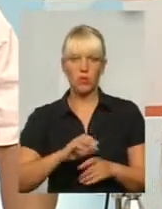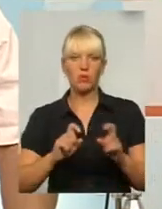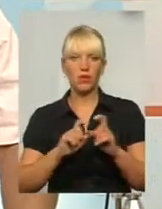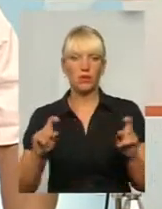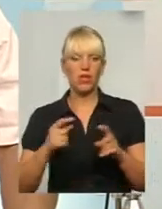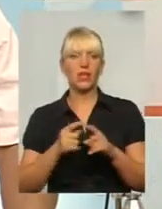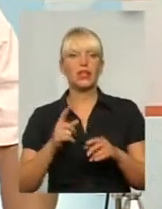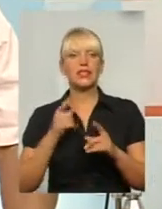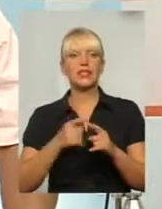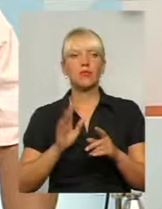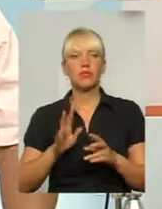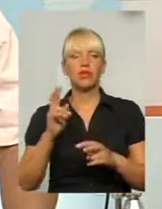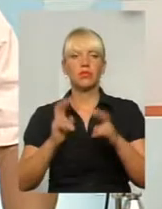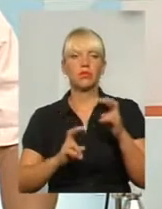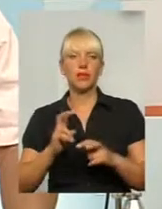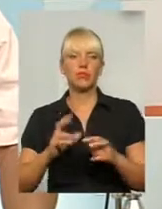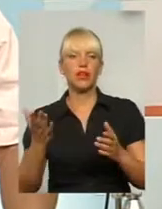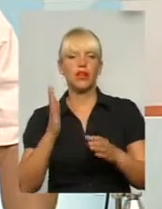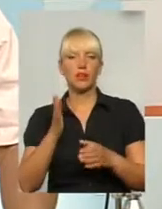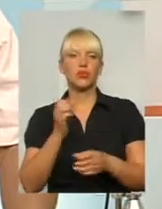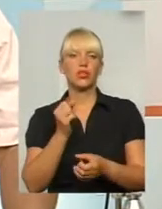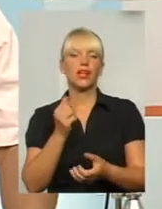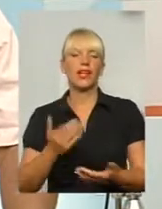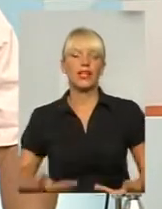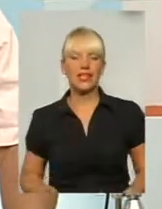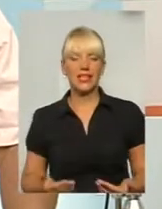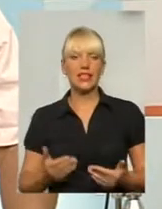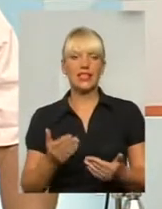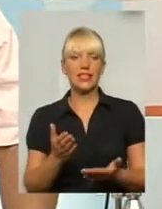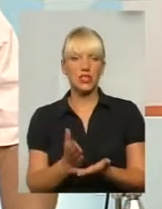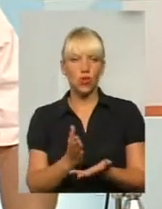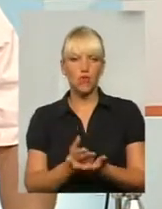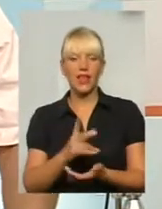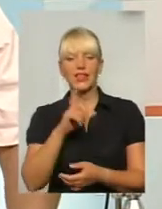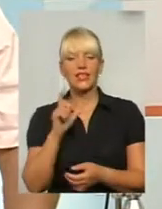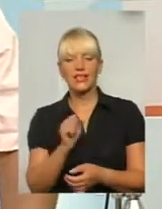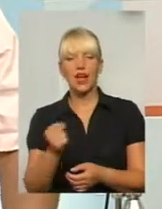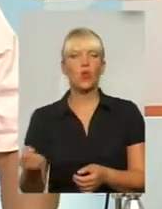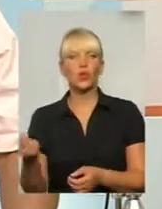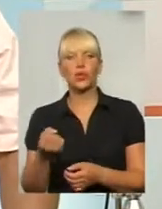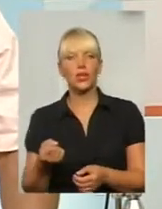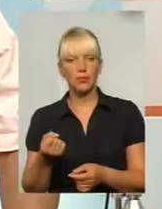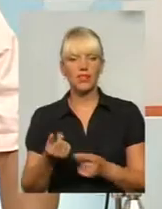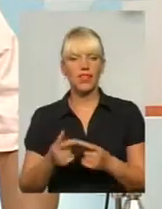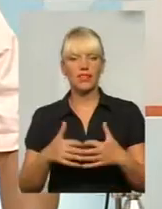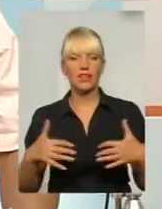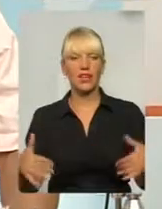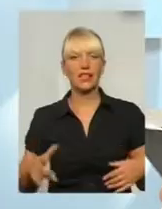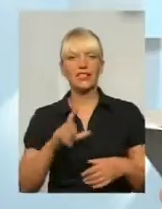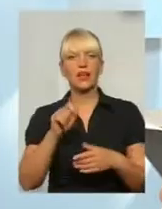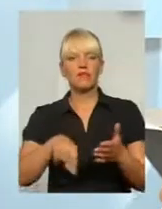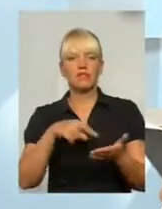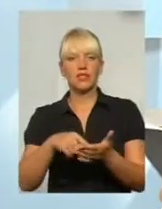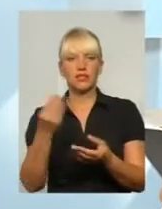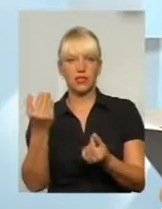існувати за рахунок міського бюджету, утримання тварини. Щоб перейти на прибутковий, треба